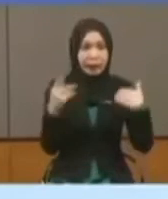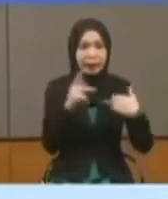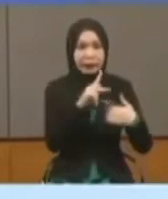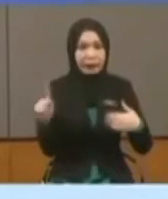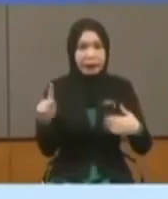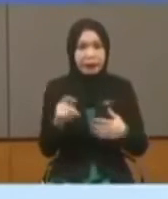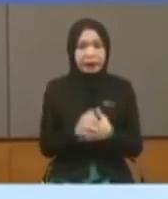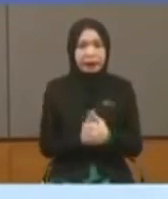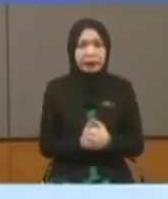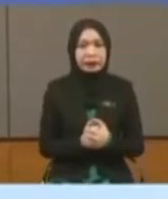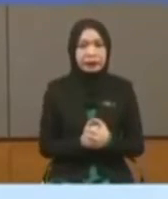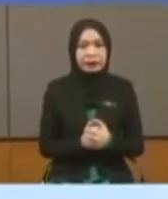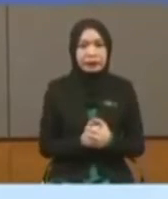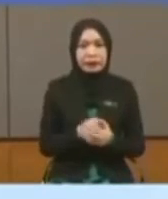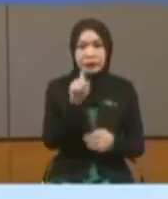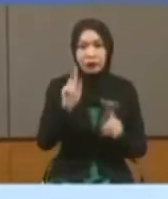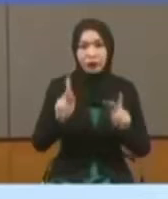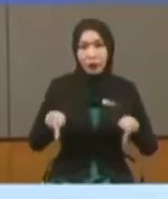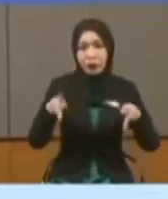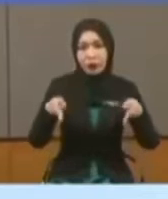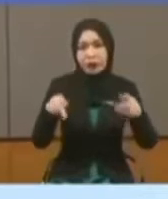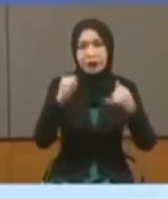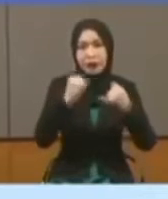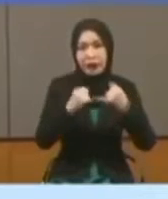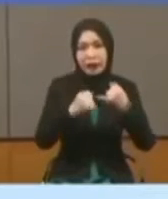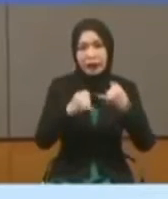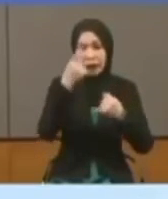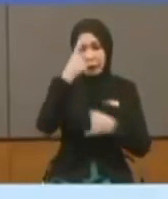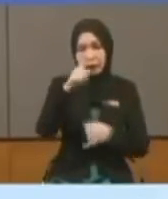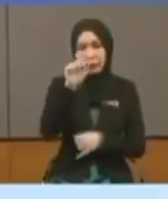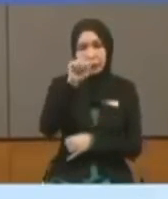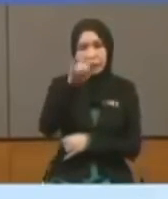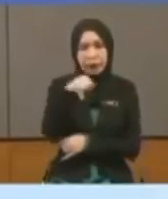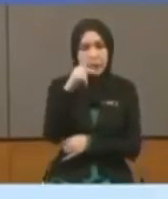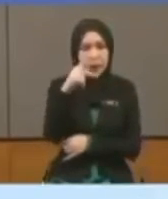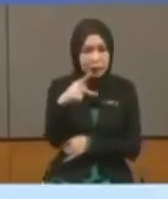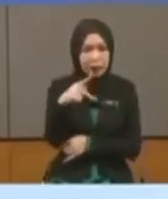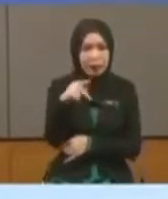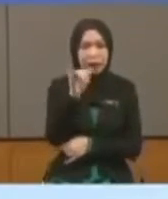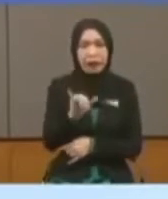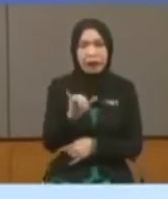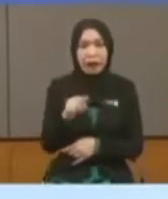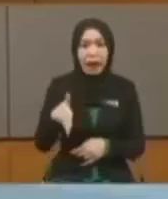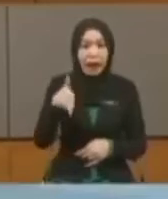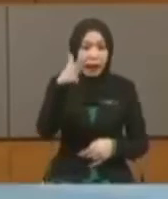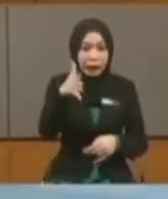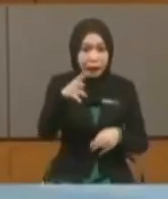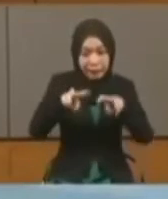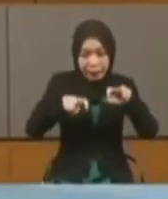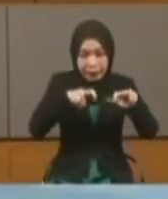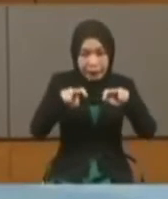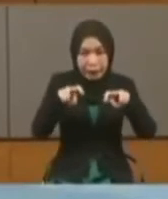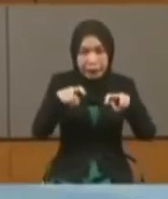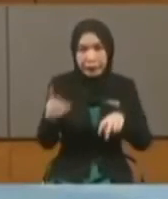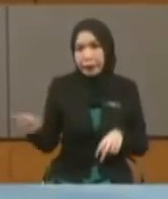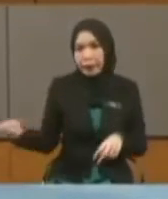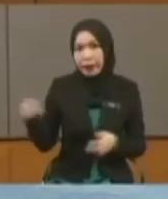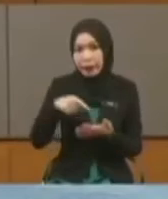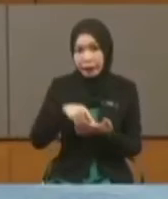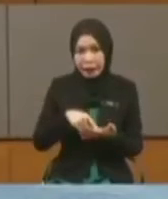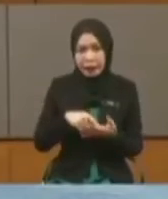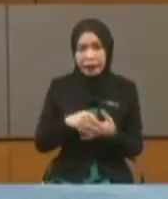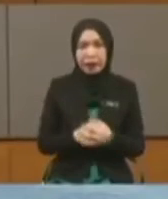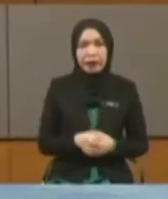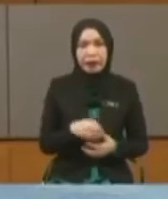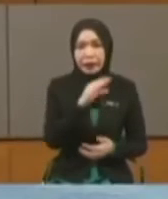proses akhir penubuhan sebuah jawatan kuasa untuk meneliti perkara-perkara, bukan sahaja perkara ini, perkara-perkara yang berkaitan seperti